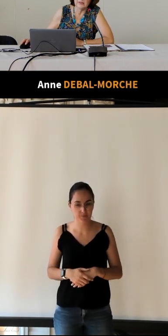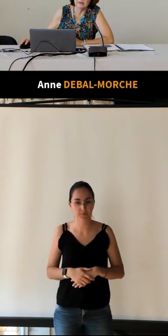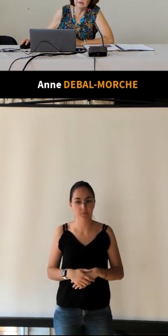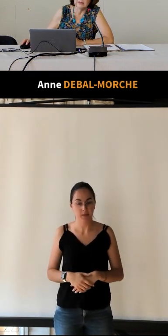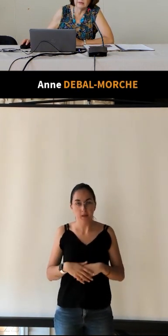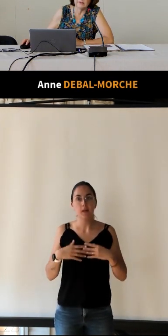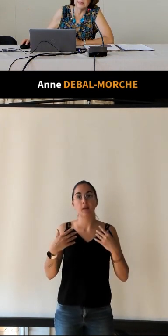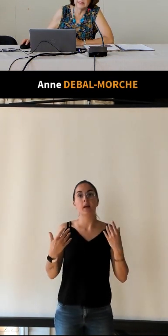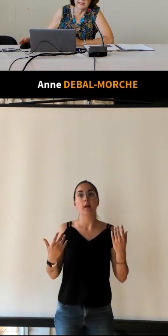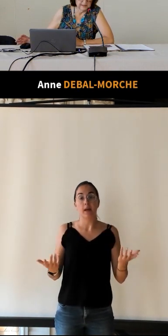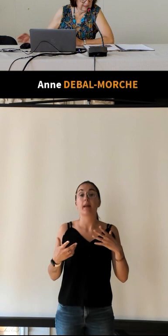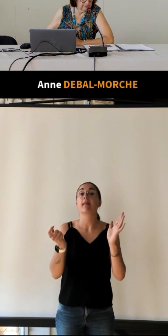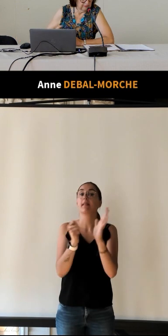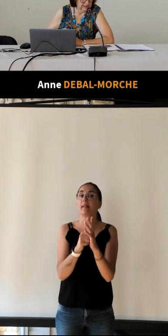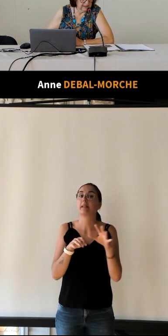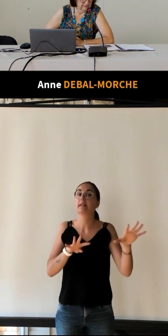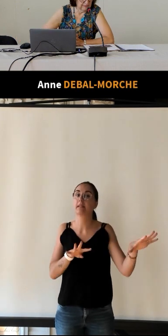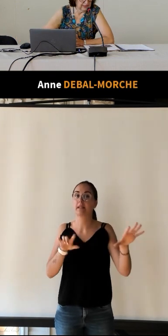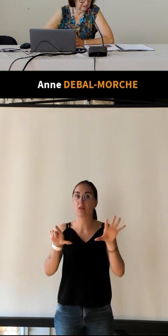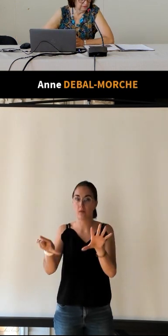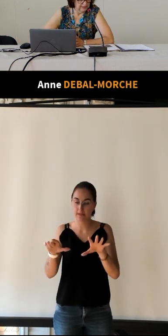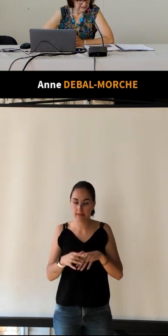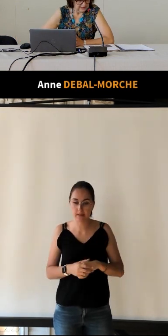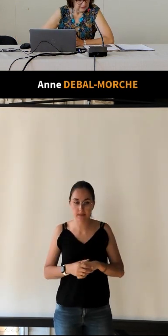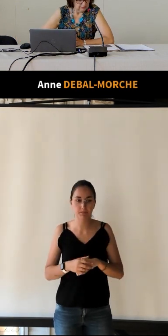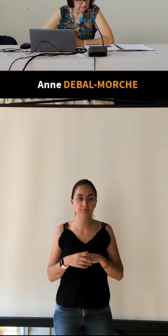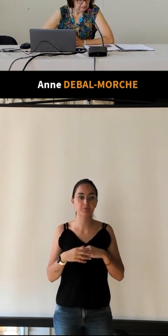1997 là on arrive avec